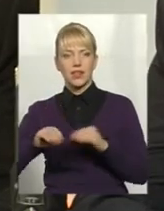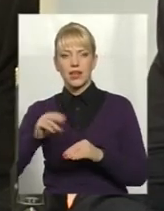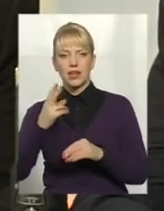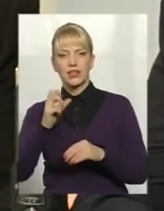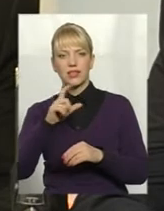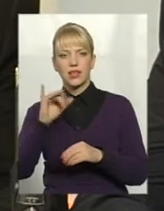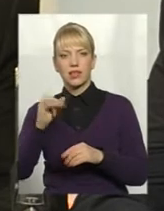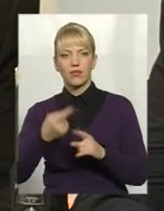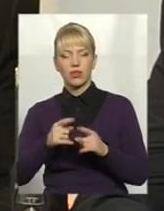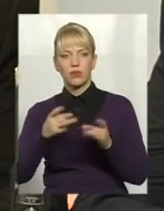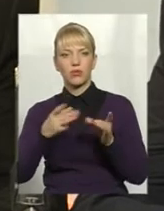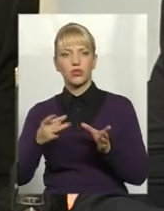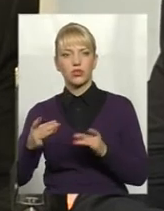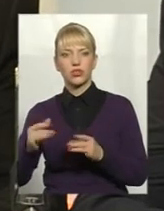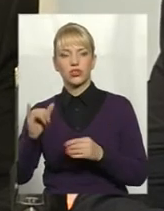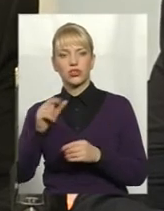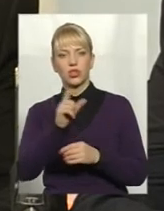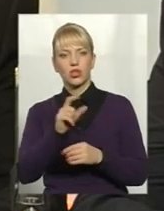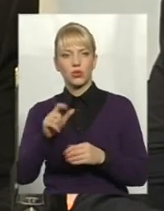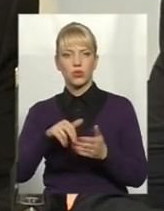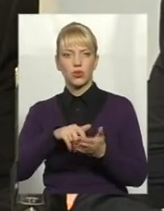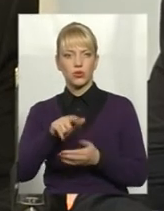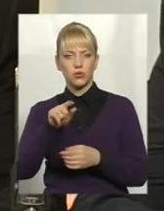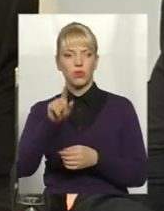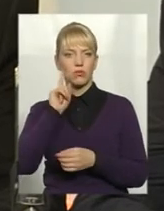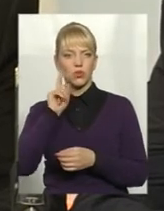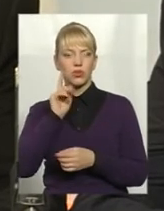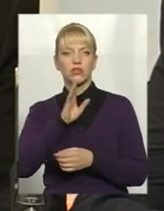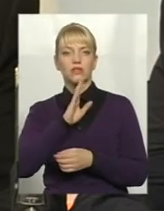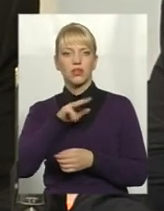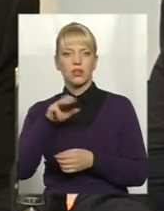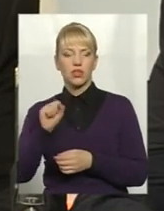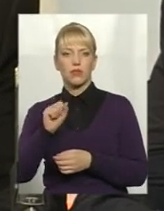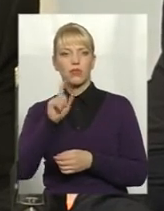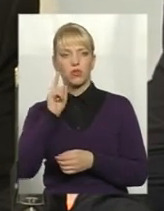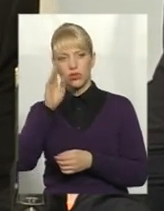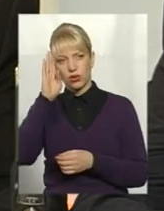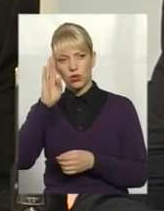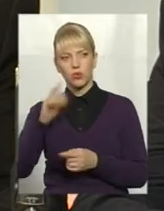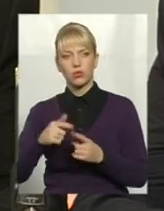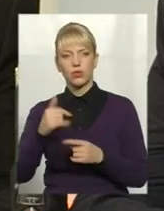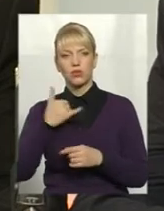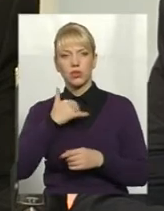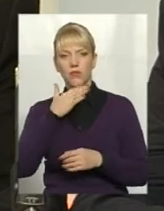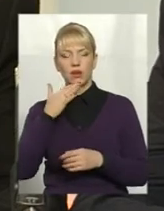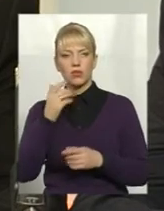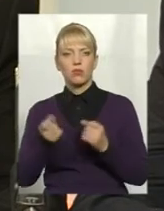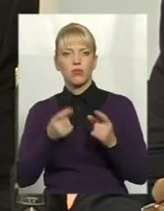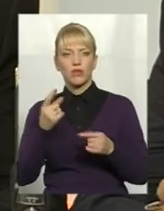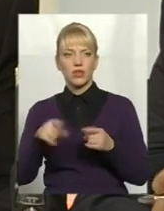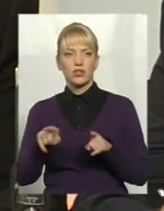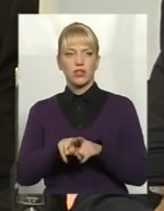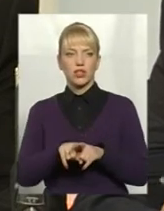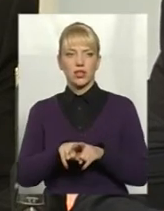простіше. І туди йдуть молоді дівчата, молоді хлопці. У нас дуже багато появилося навіть таких